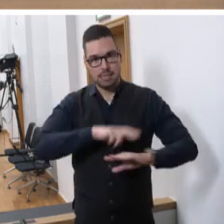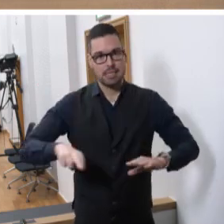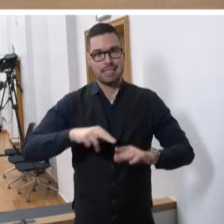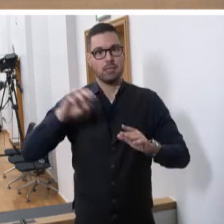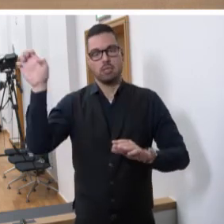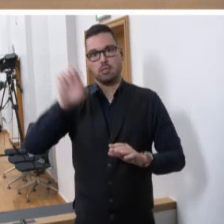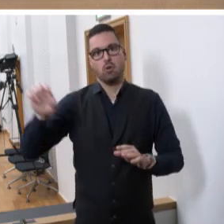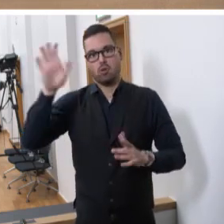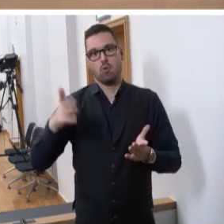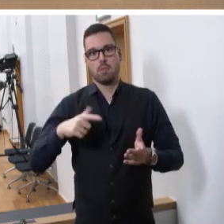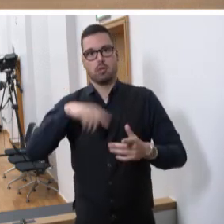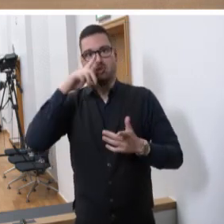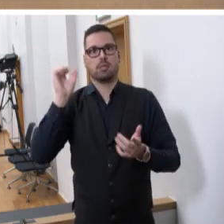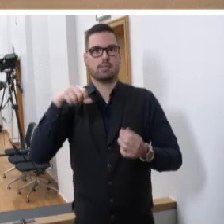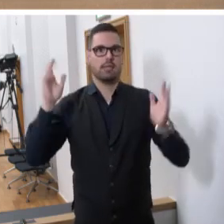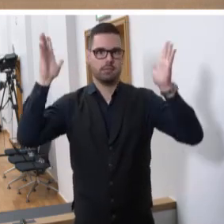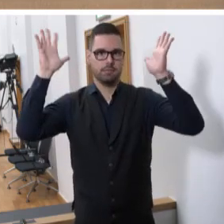Europas, auf die wir stolz sein können.